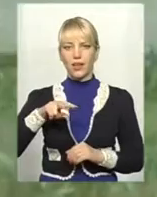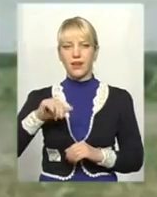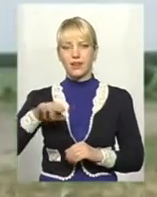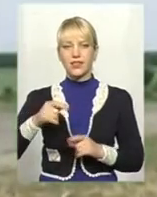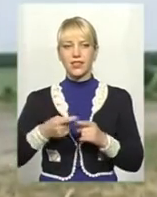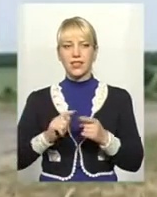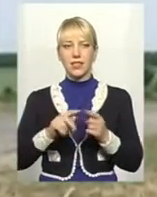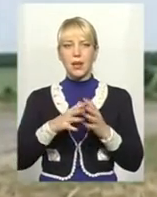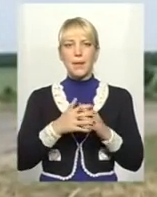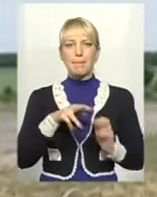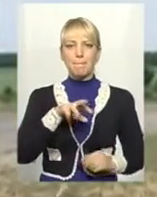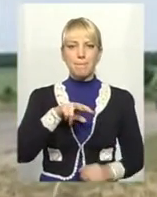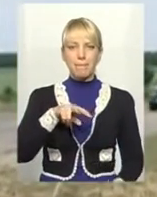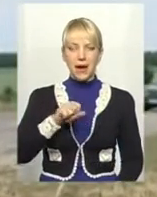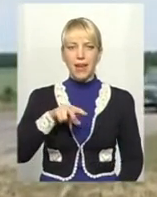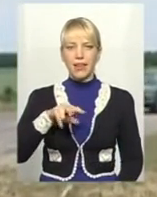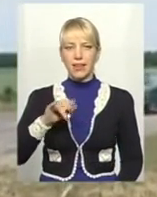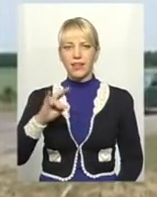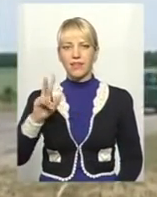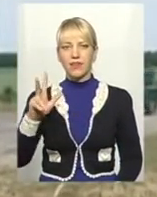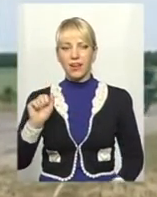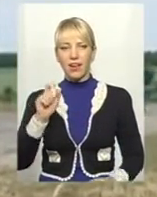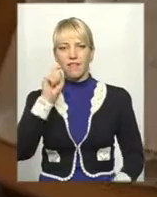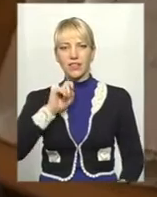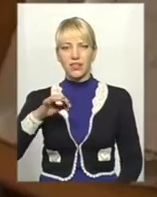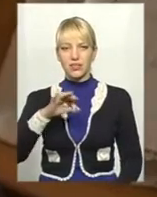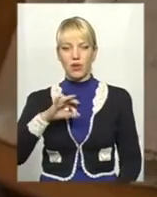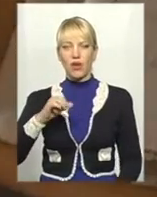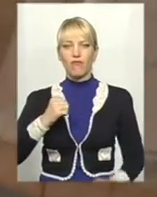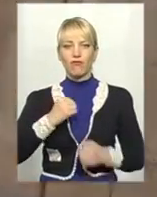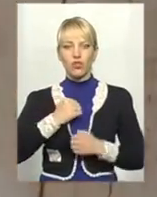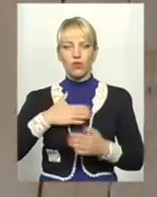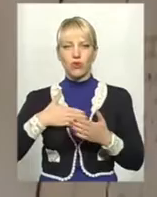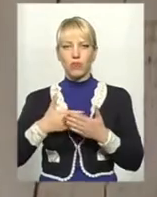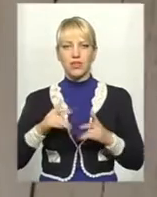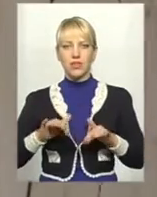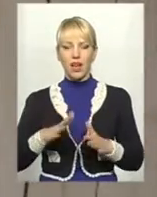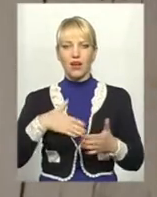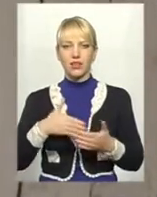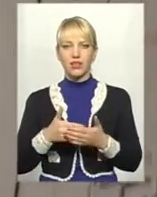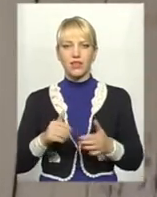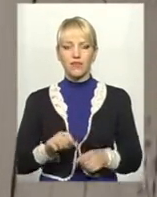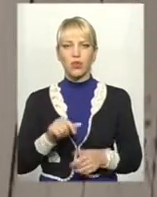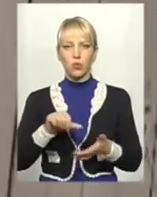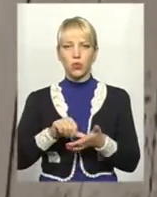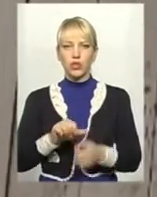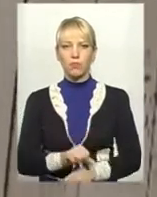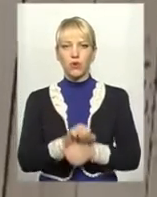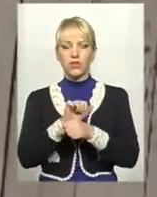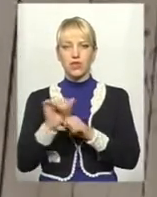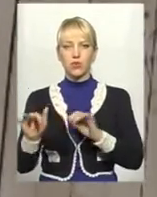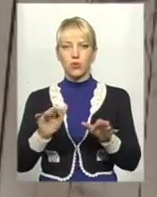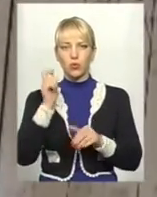Малинівка Літинського району Вінницької області. Військовий та громадський діяч, активний учасник повстанського руху в Україні,